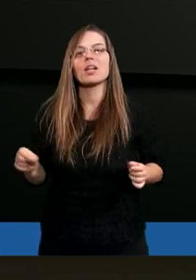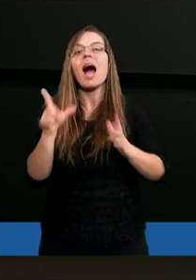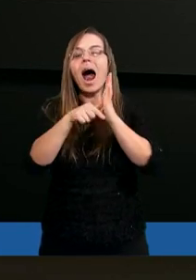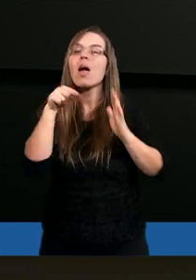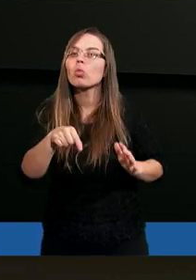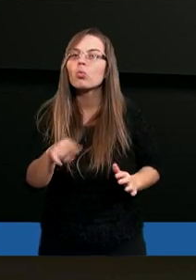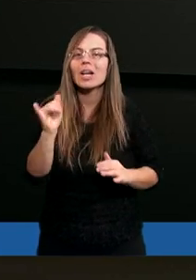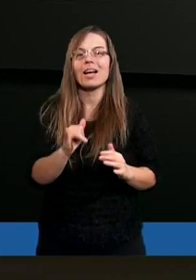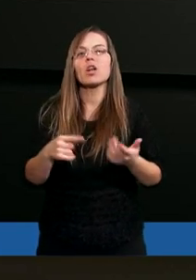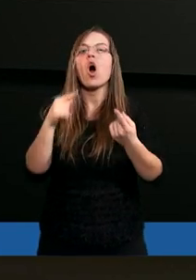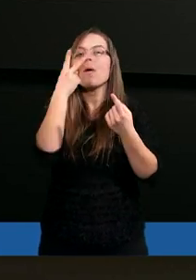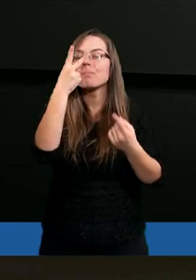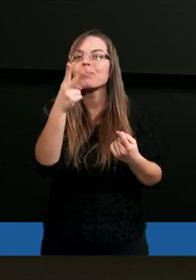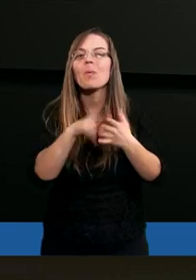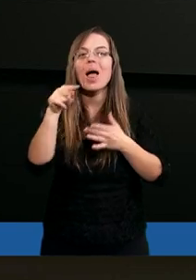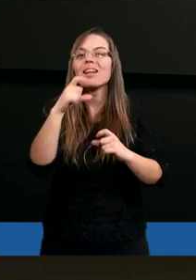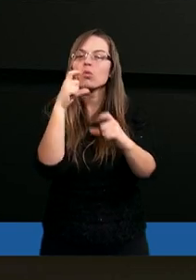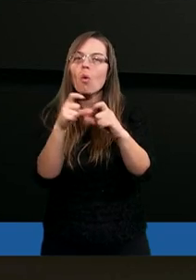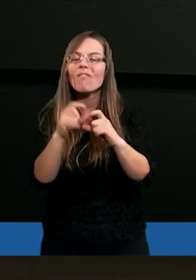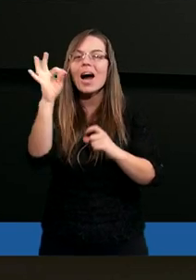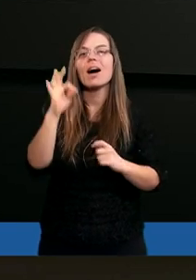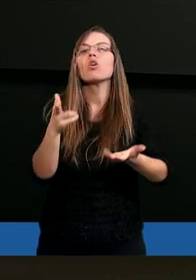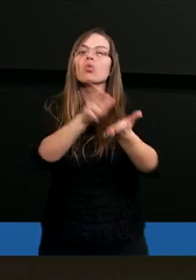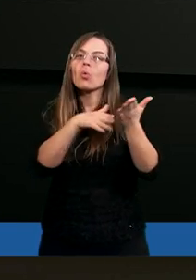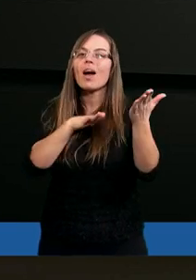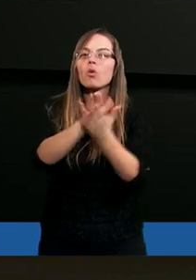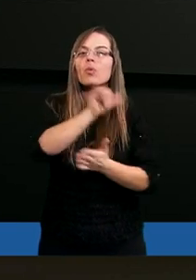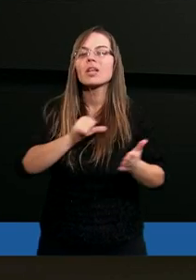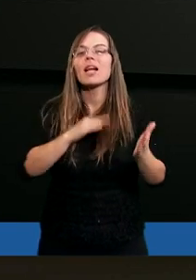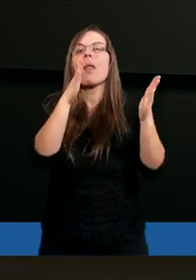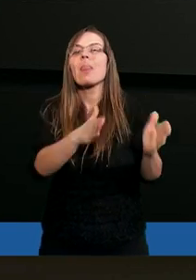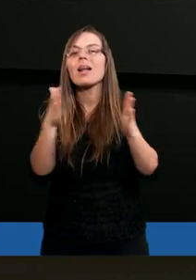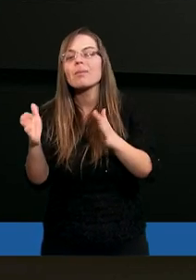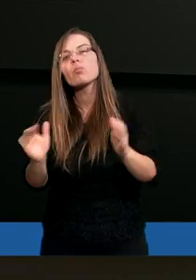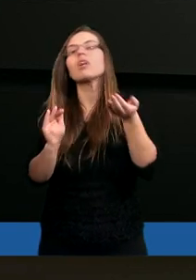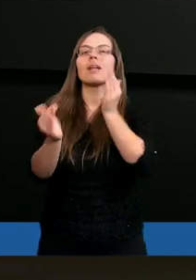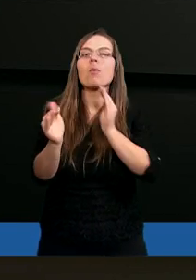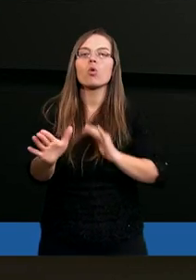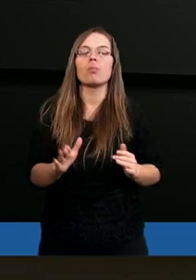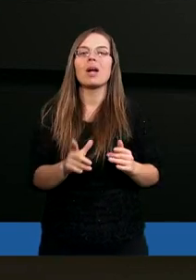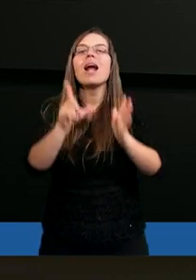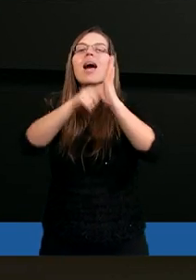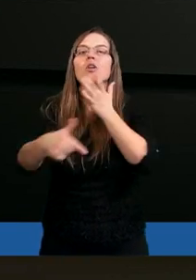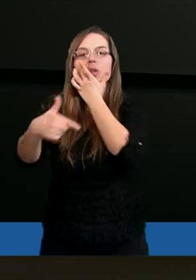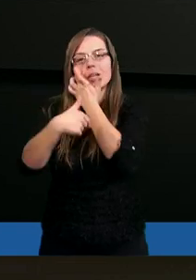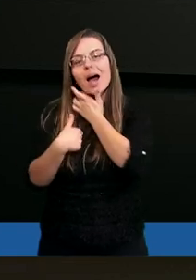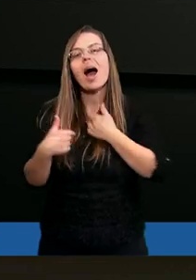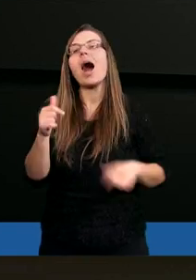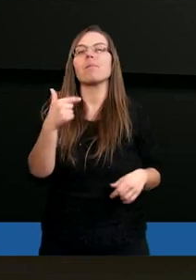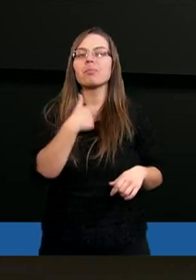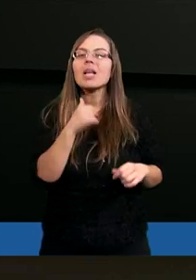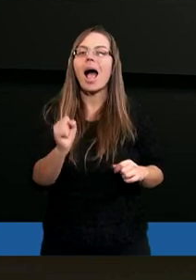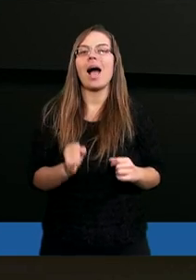Ale tutaj natrafiamy na jego słowa, które rozpoczynają się w następujący sposób. Lecz ja